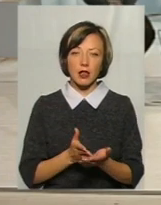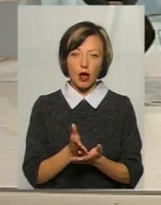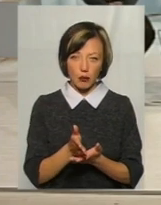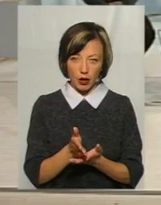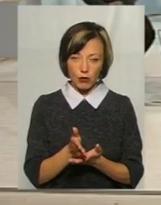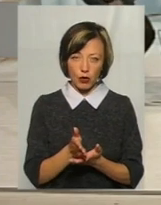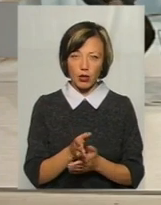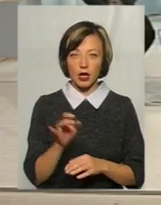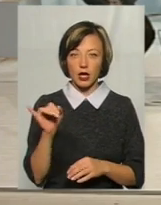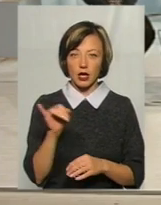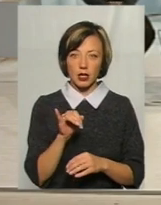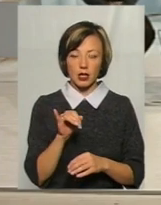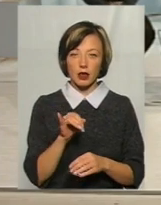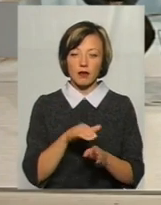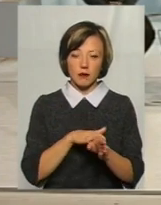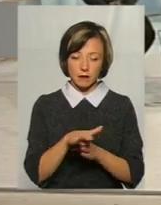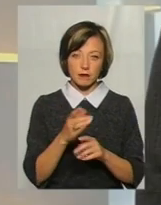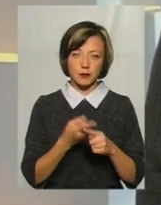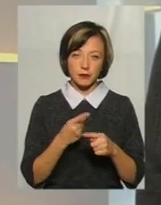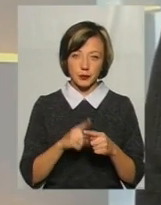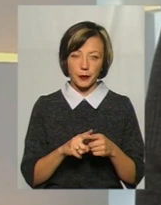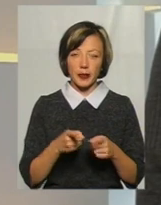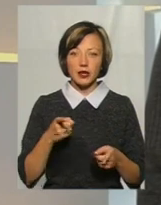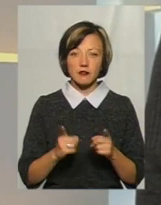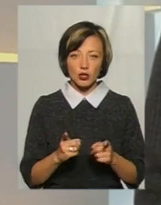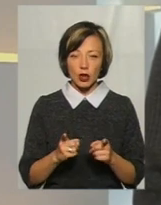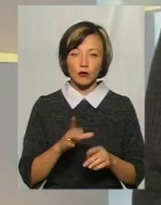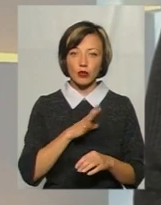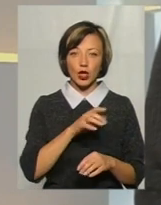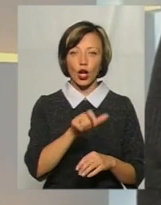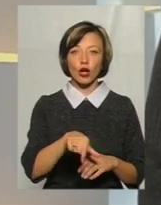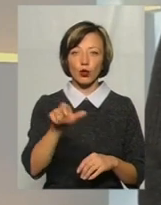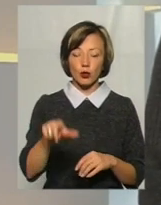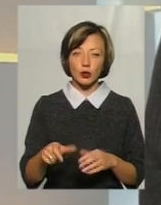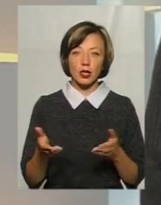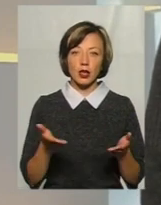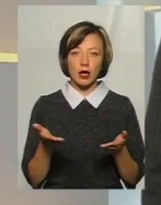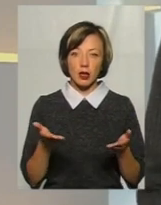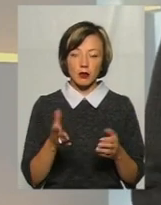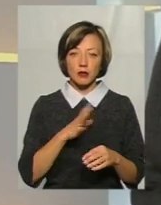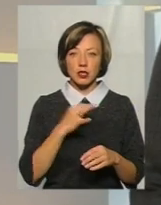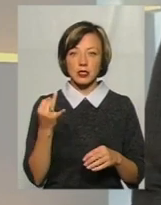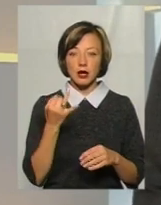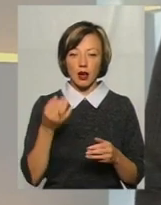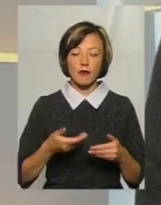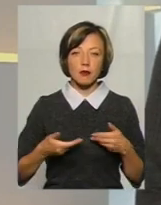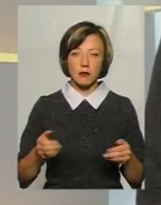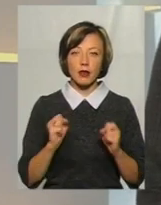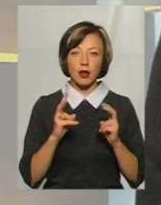і притримуються його. Звичайно, були люди, які були цікаві ми, як